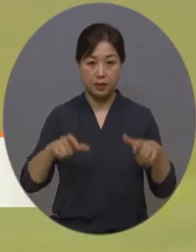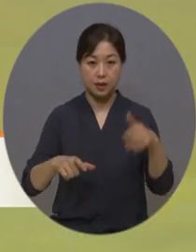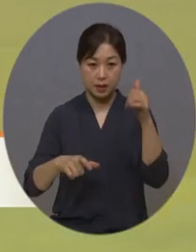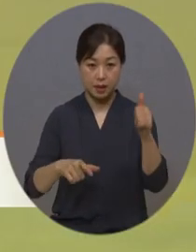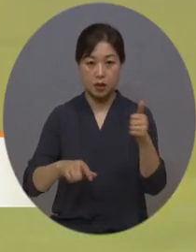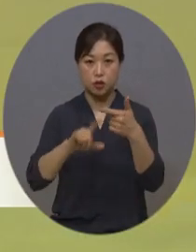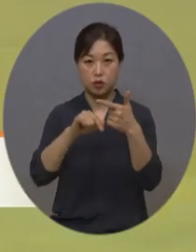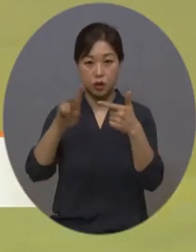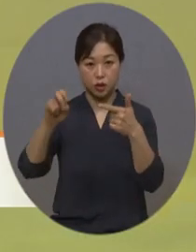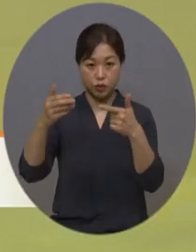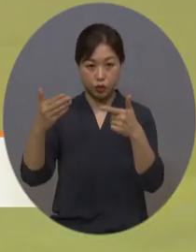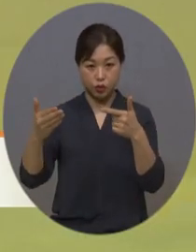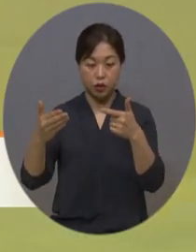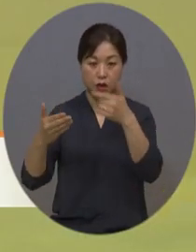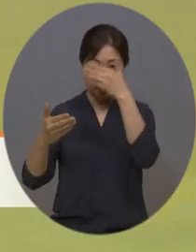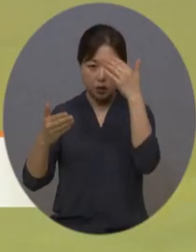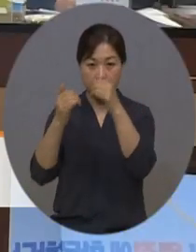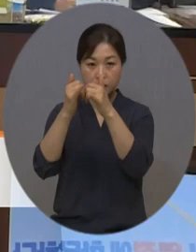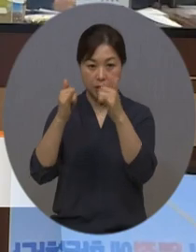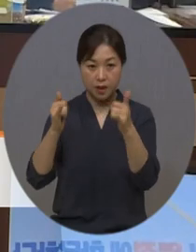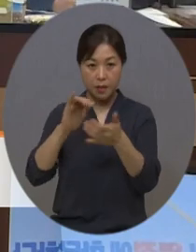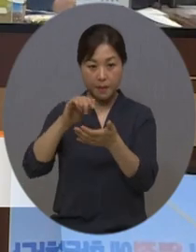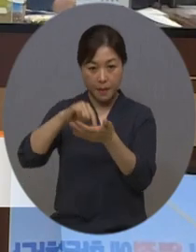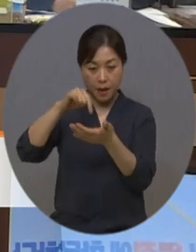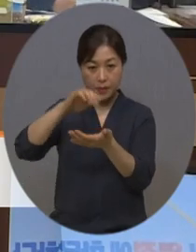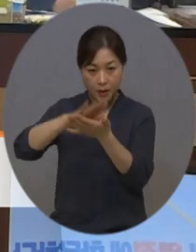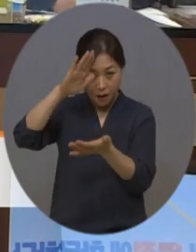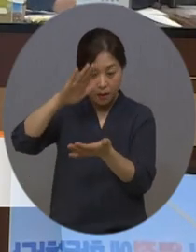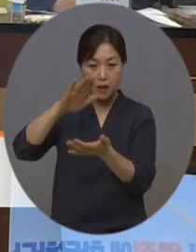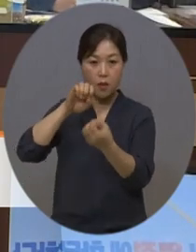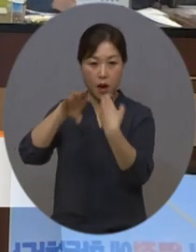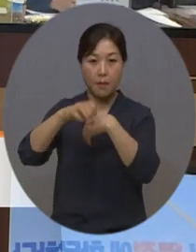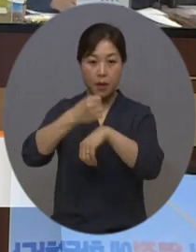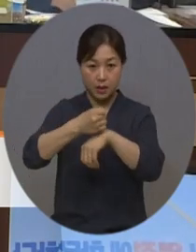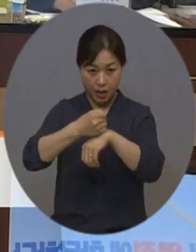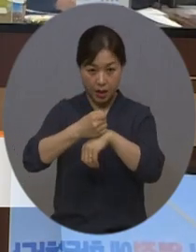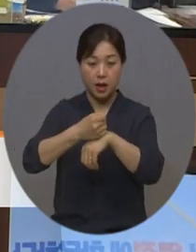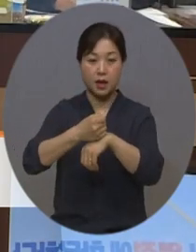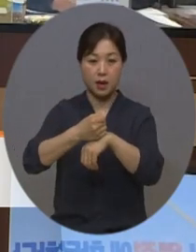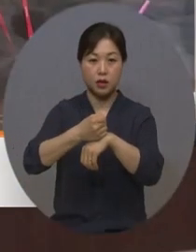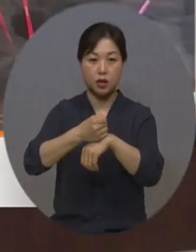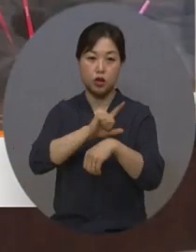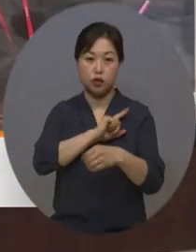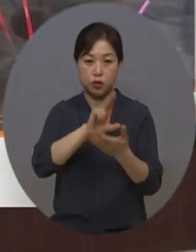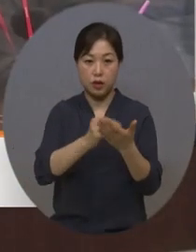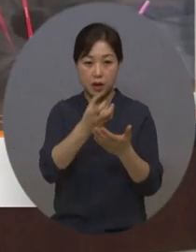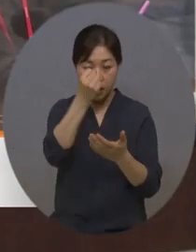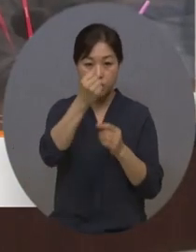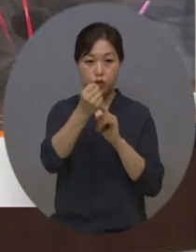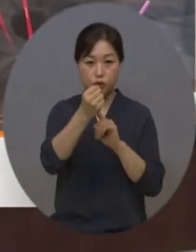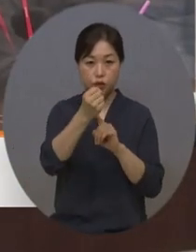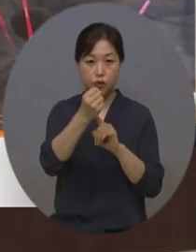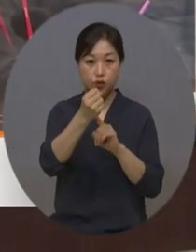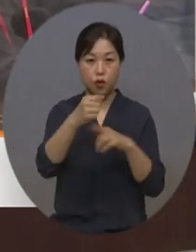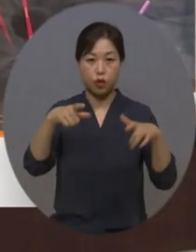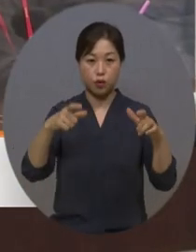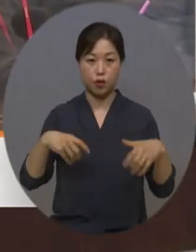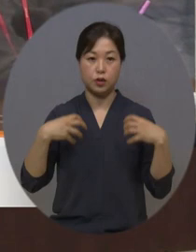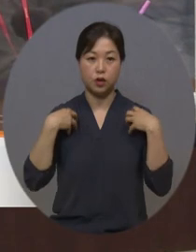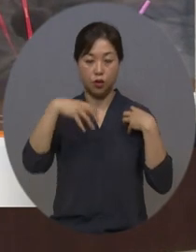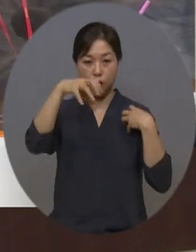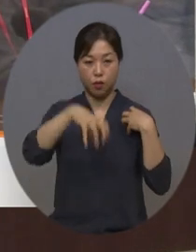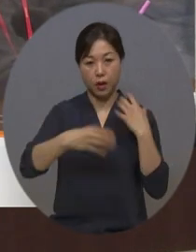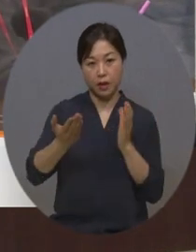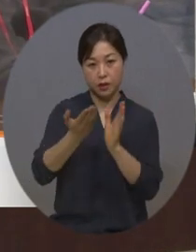청년의 열정에 화답하다라는 주제로 전남 도청에서 청년들과 대화의 시간을 갖고 맞춤형 청년 정책 발굴에